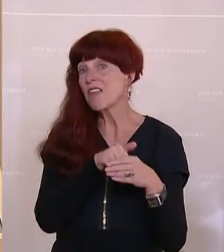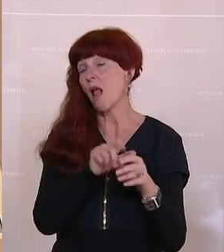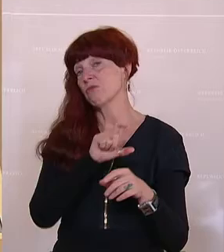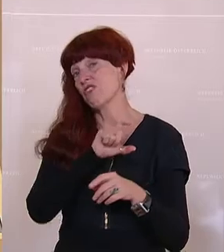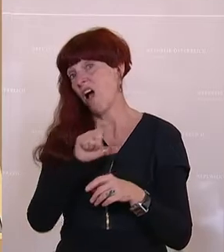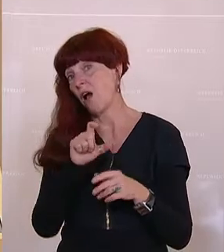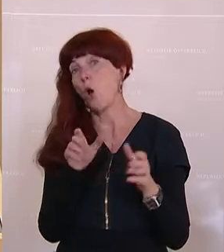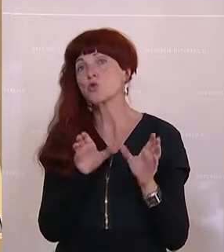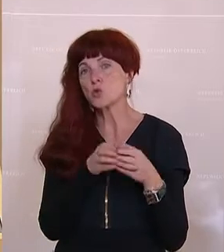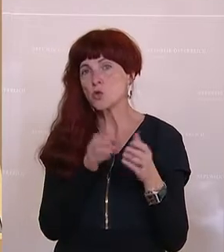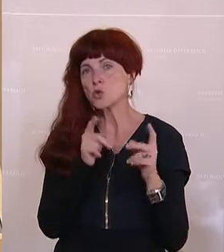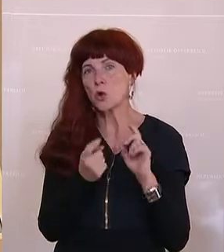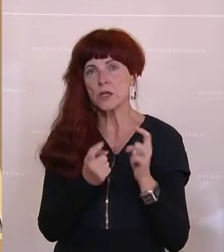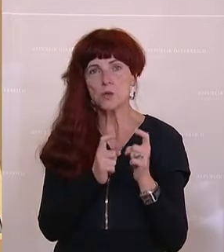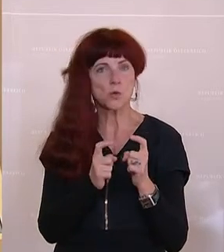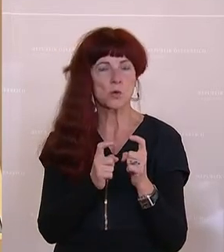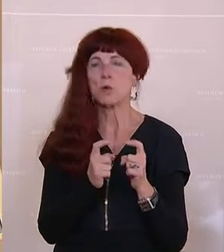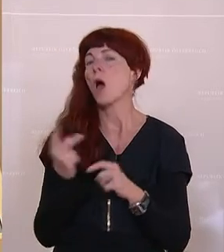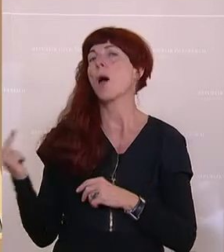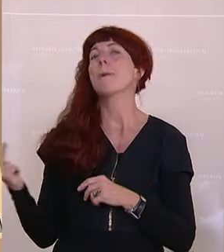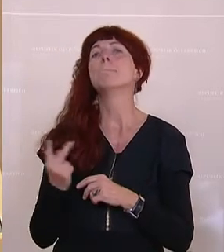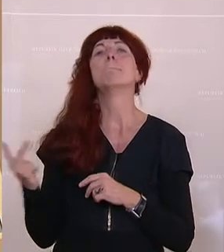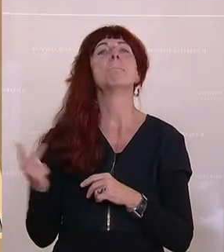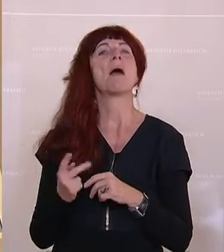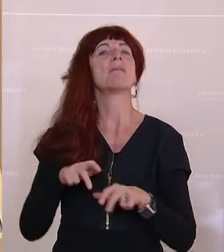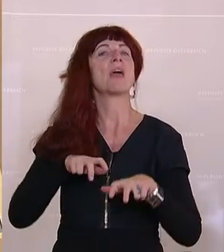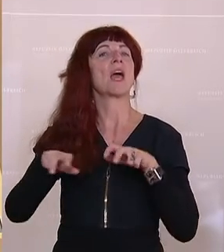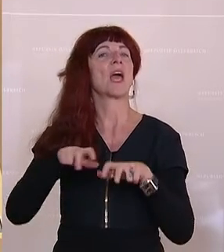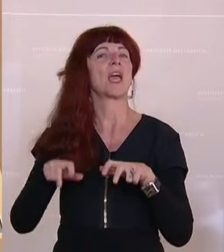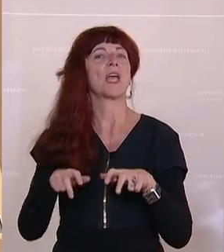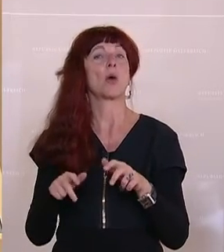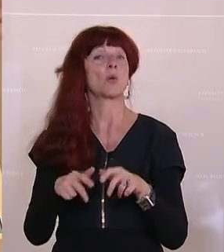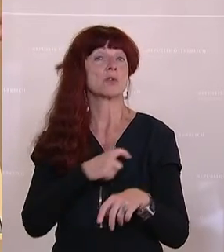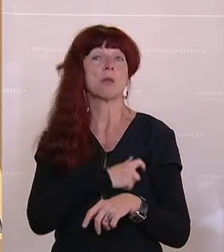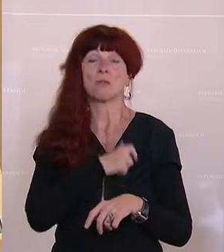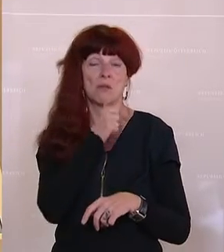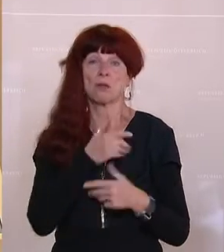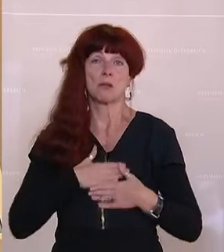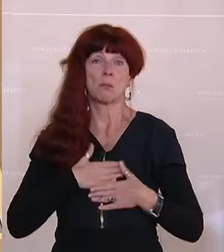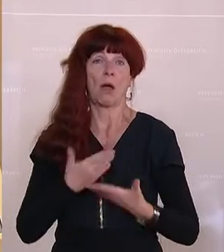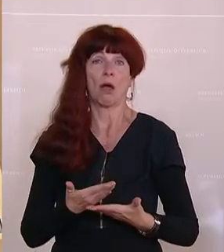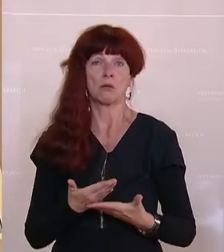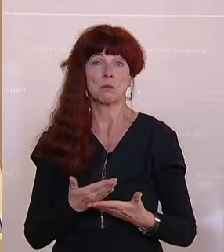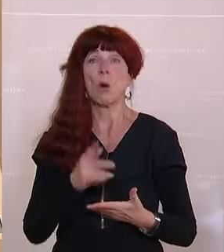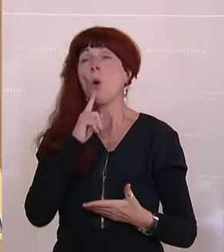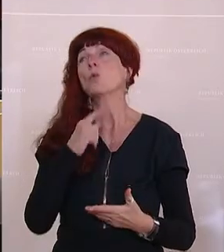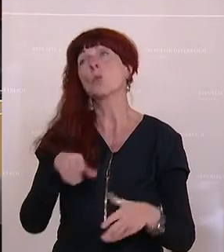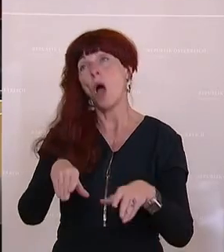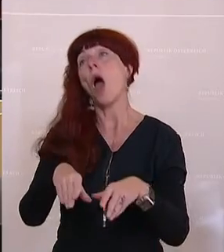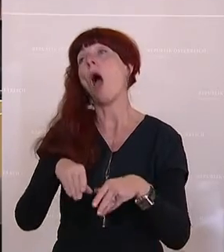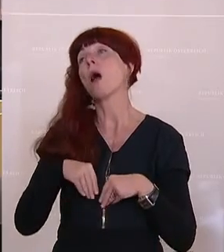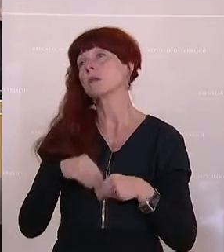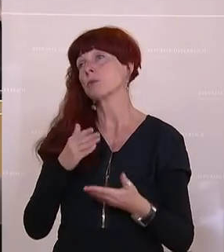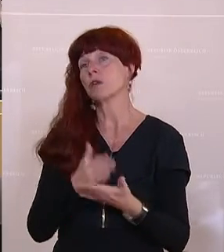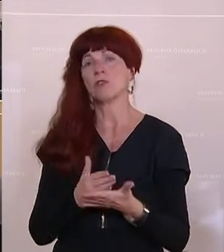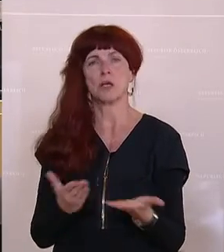diskutieren, dann sind beide Regierungsparteien nicht mehr dazu bereit, dann wird das einfach zur Kenntnis genommen und das